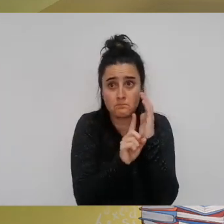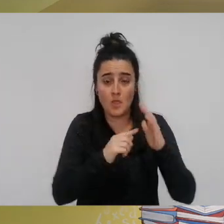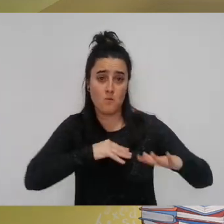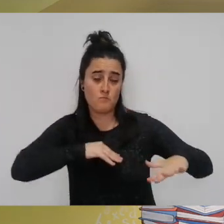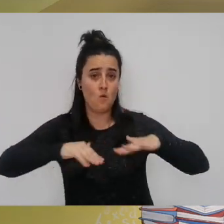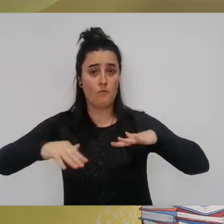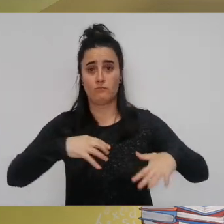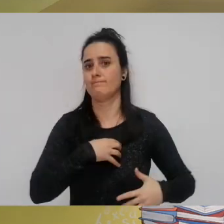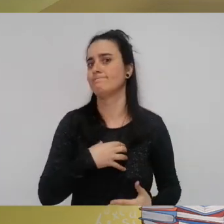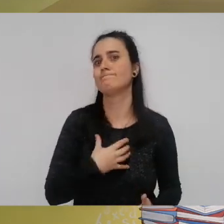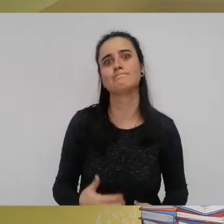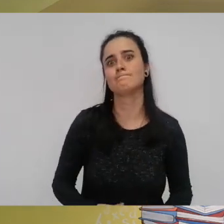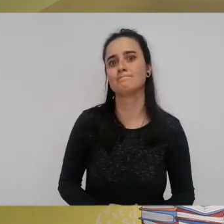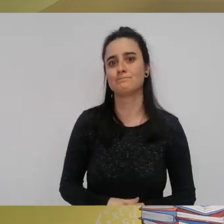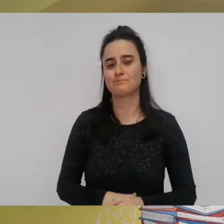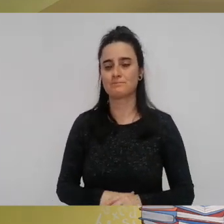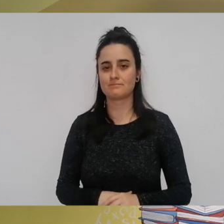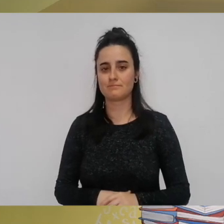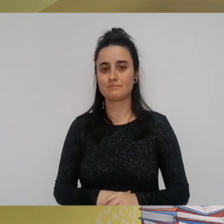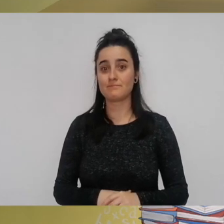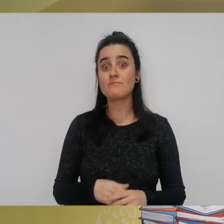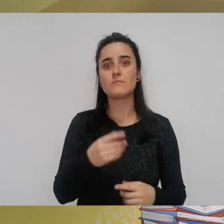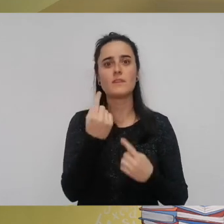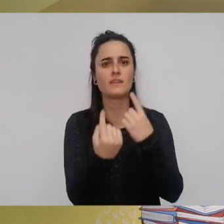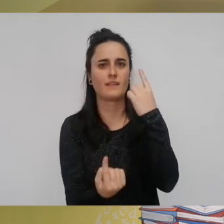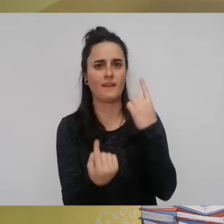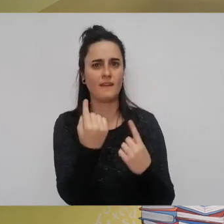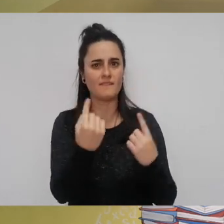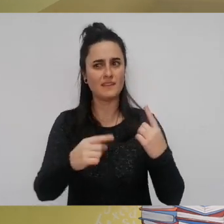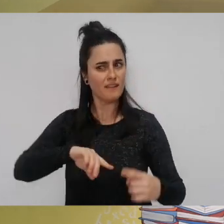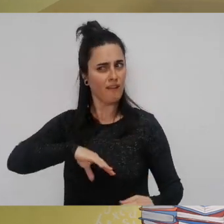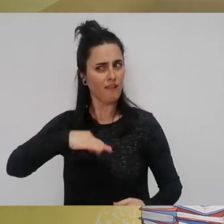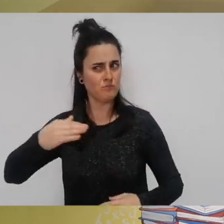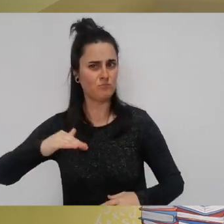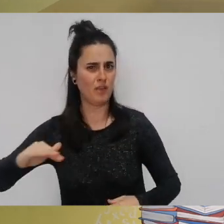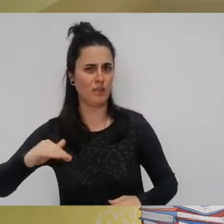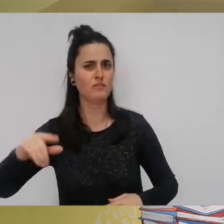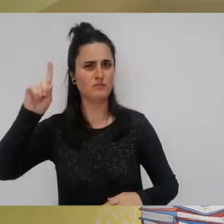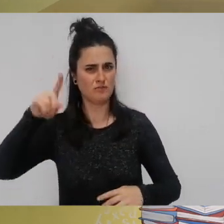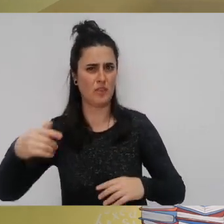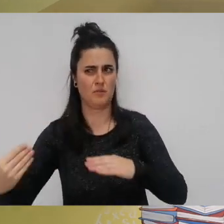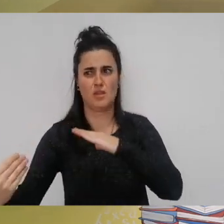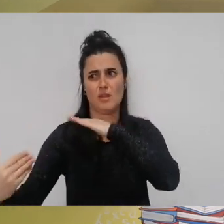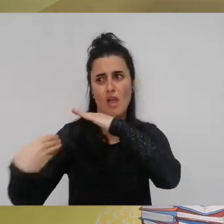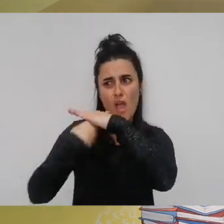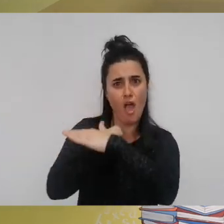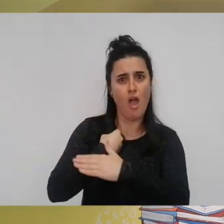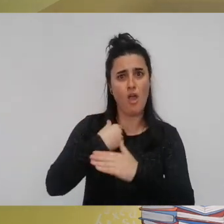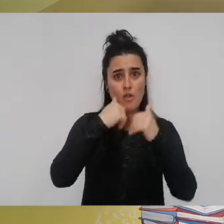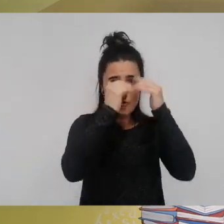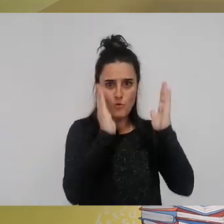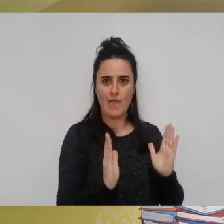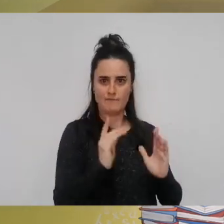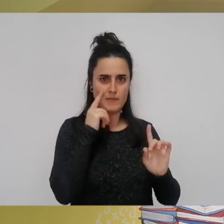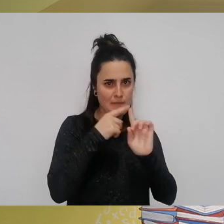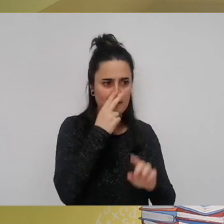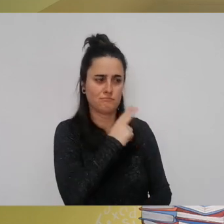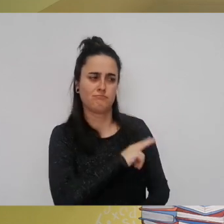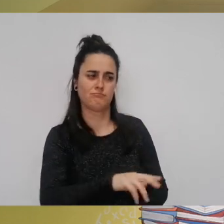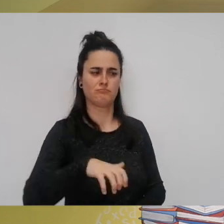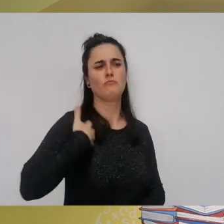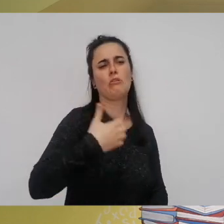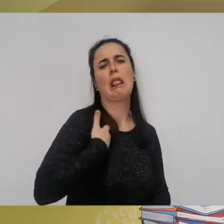ezinik bat zuetan kobazulotan ere esartzen ziren eta umetxoak zirikatu